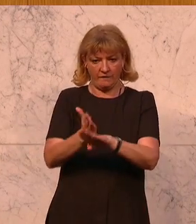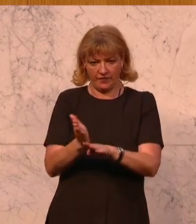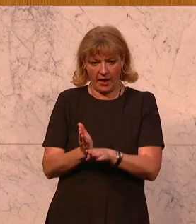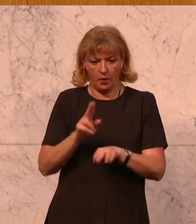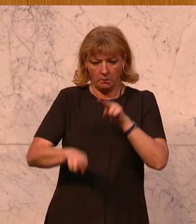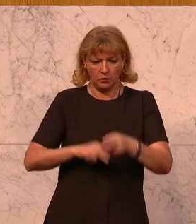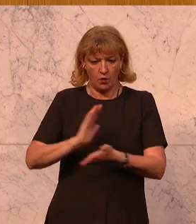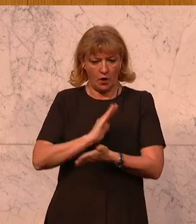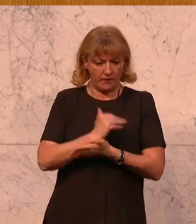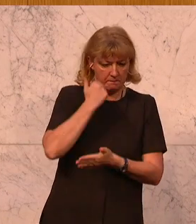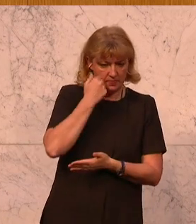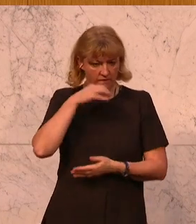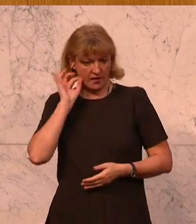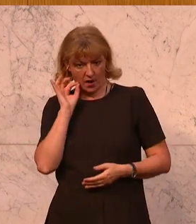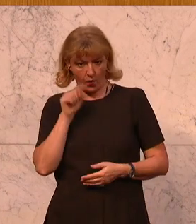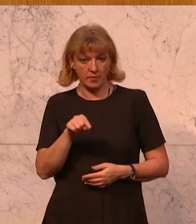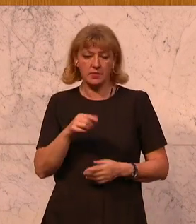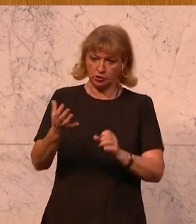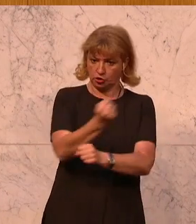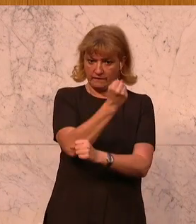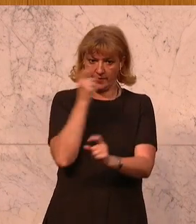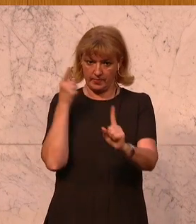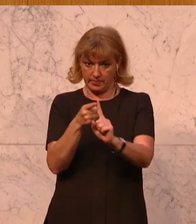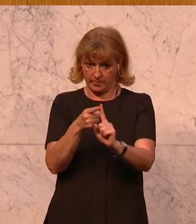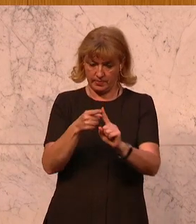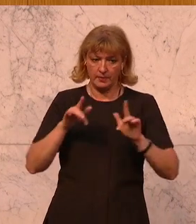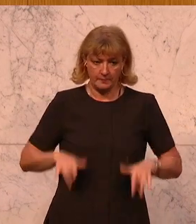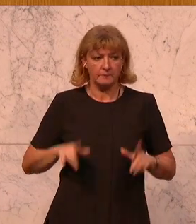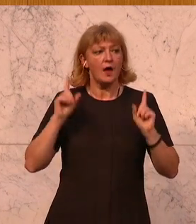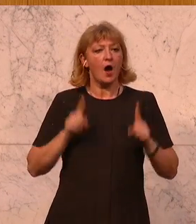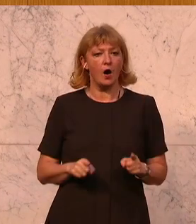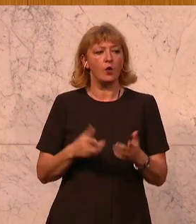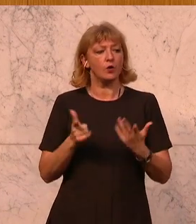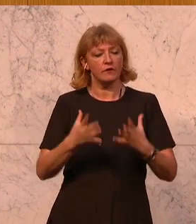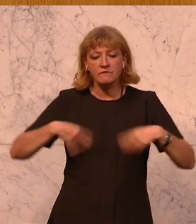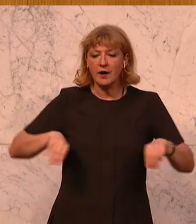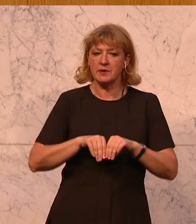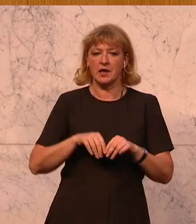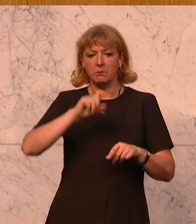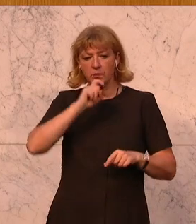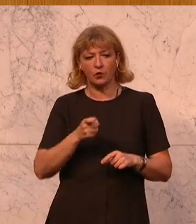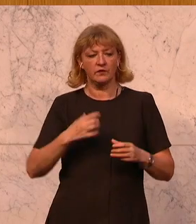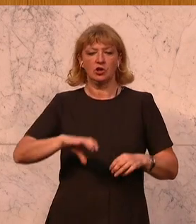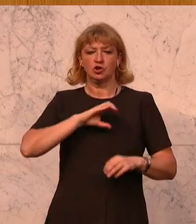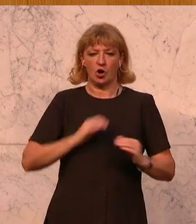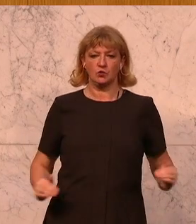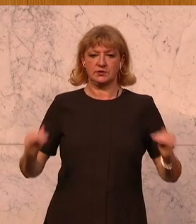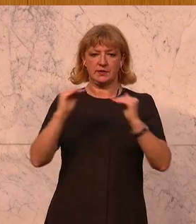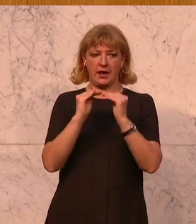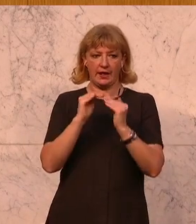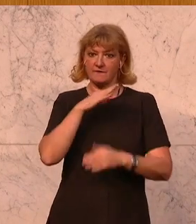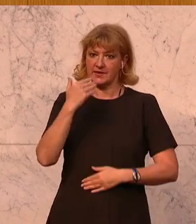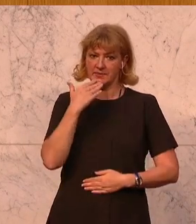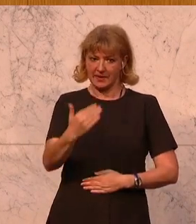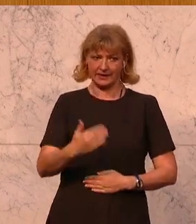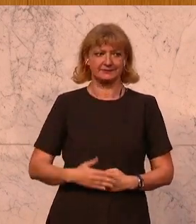Betreuungsaufgaben zwischen Männern und Frauen damit schaffen und wir ermöglichen somit auch eine familiäre und berufliche Chancengleichheit. Vielen